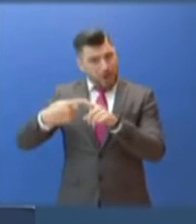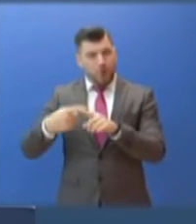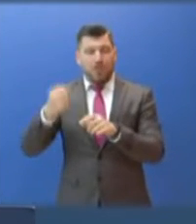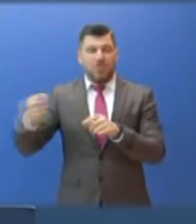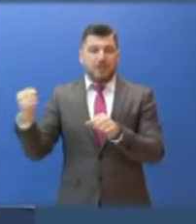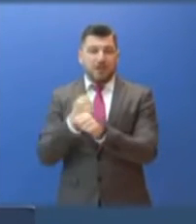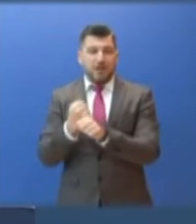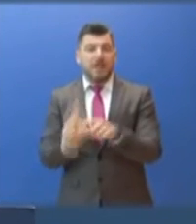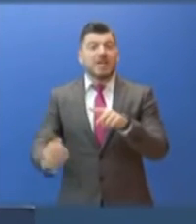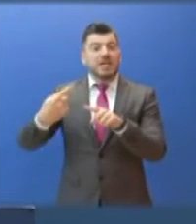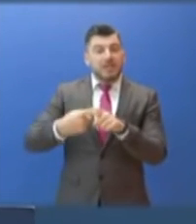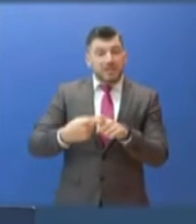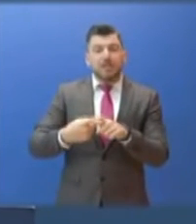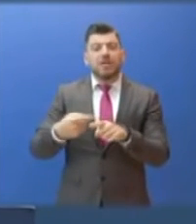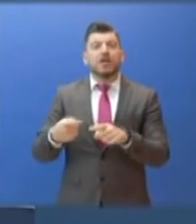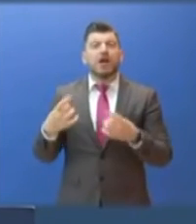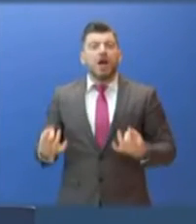των ασφαλιστικών εισφορών για τους μισθωτούς.